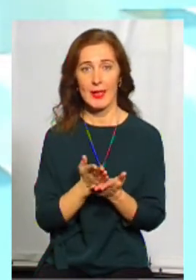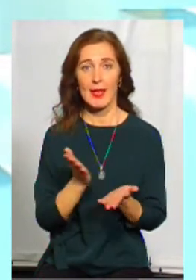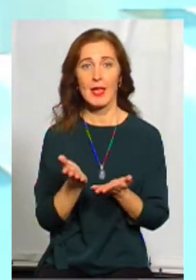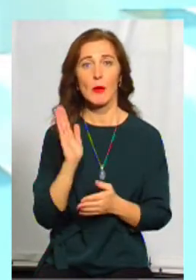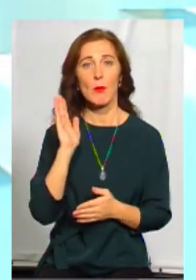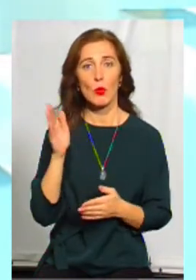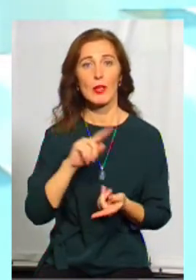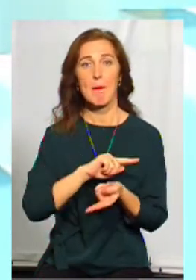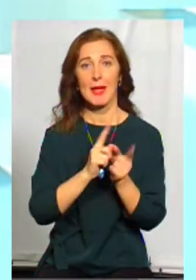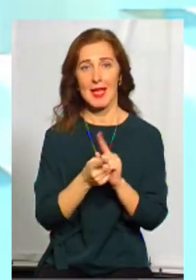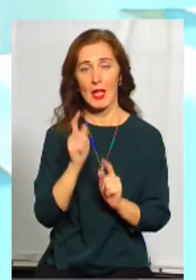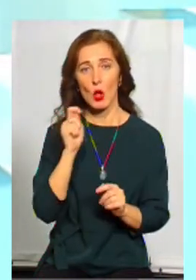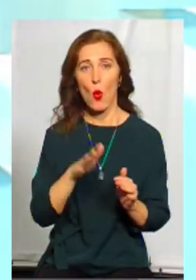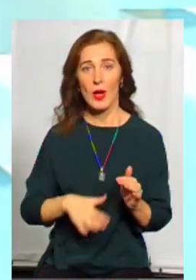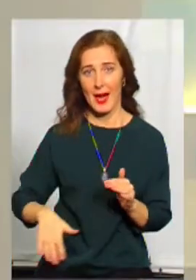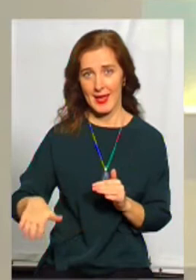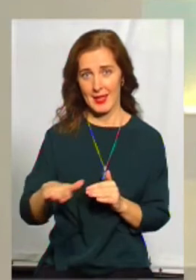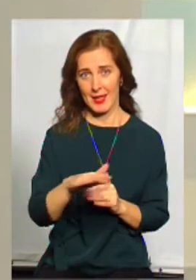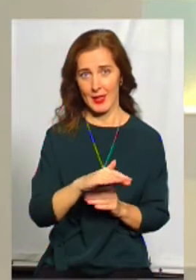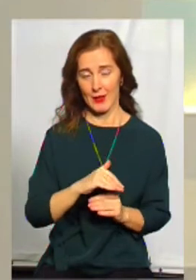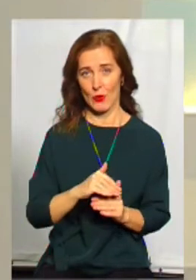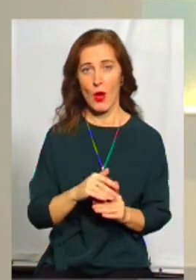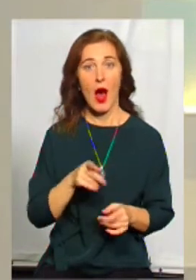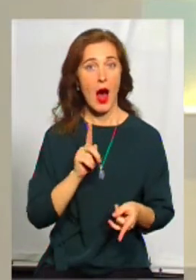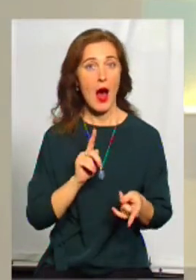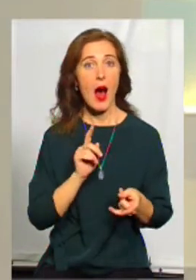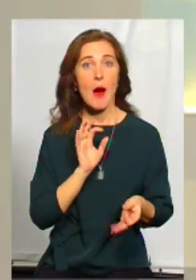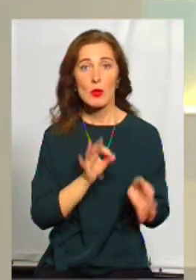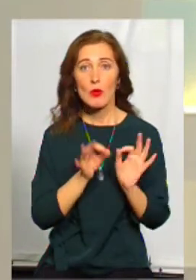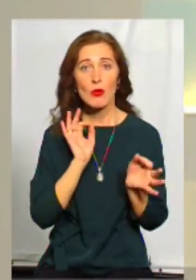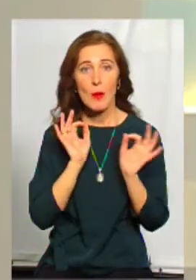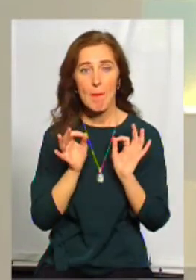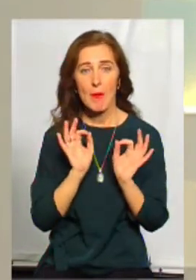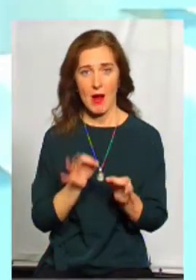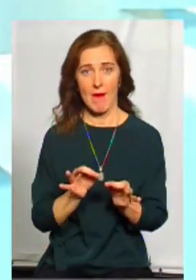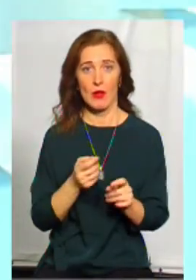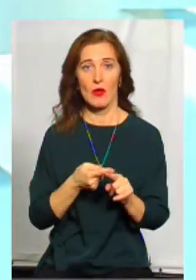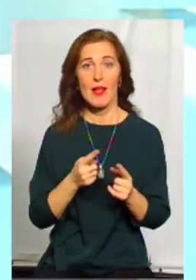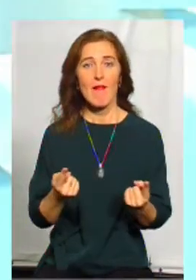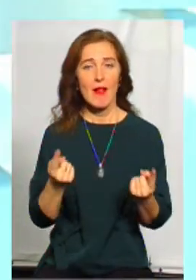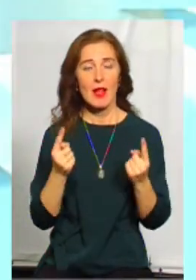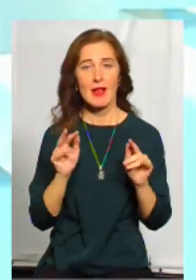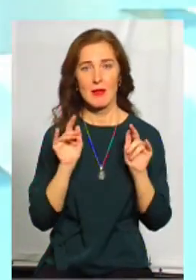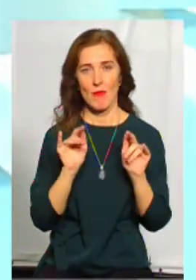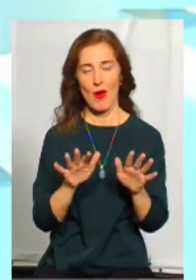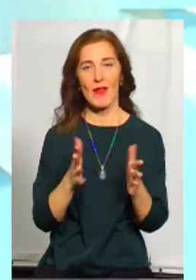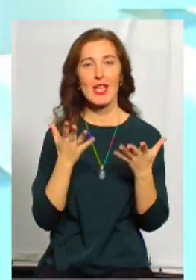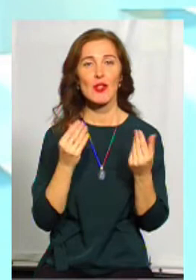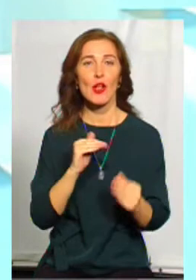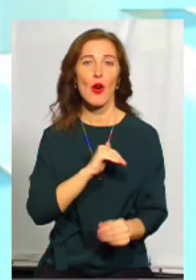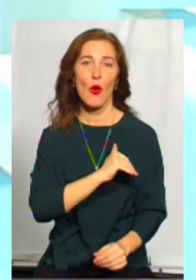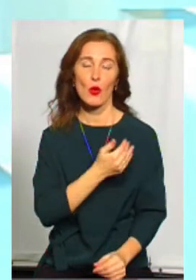які будуть міняти країну, саме в проєвропейському. активістів. Абсолютно правильно, розумієте, це величезна справа. І ще хочу